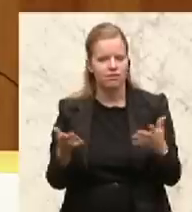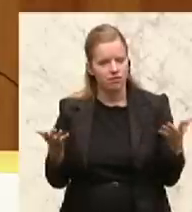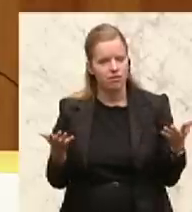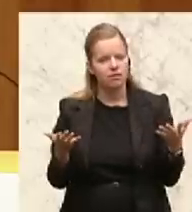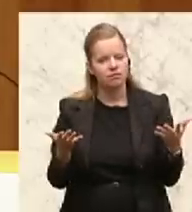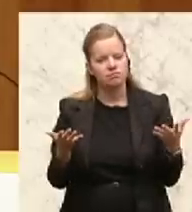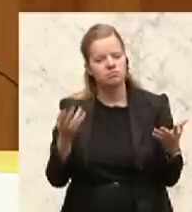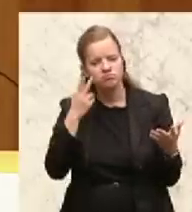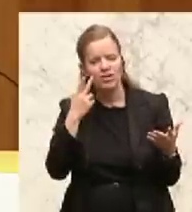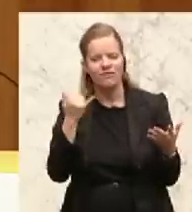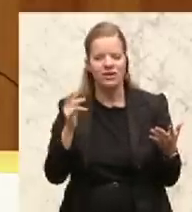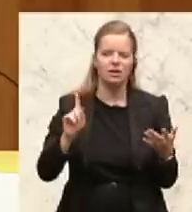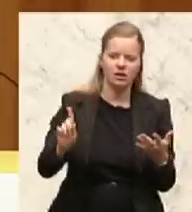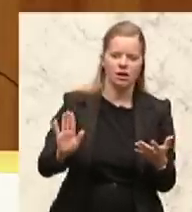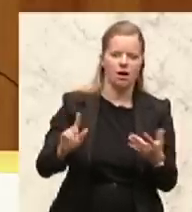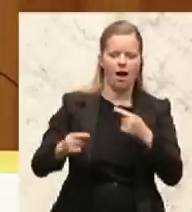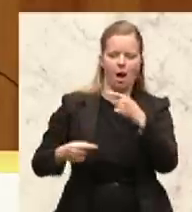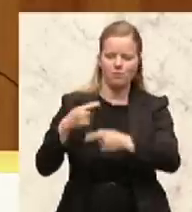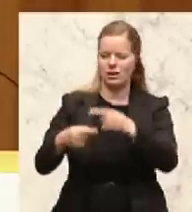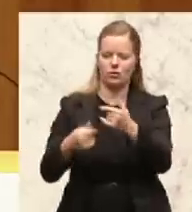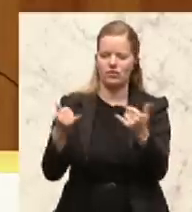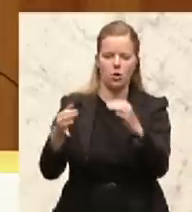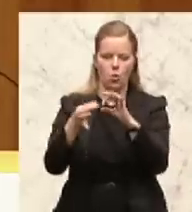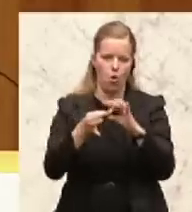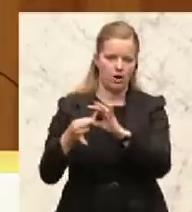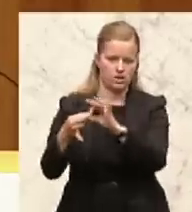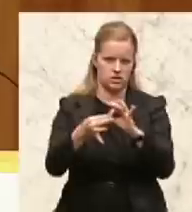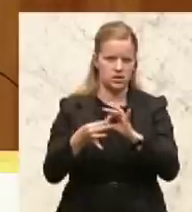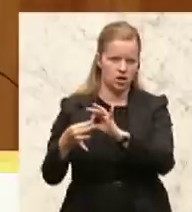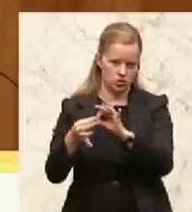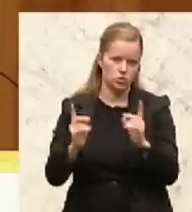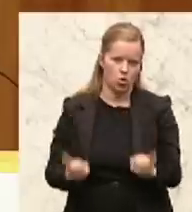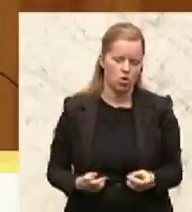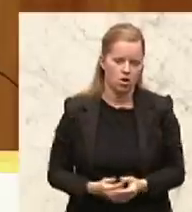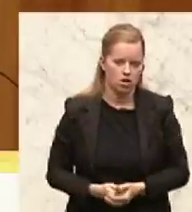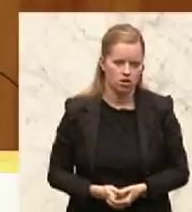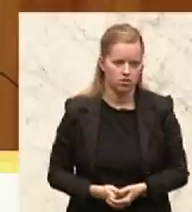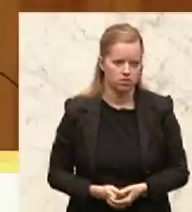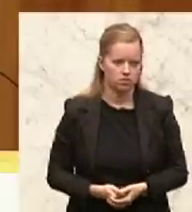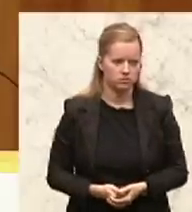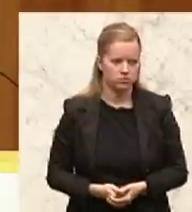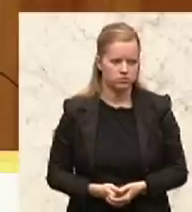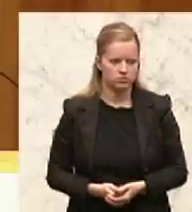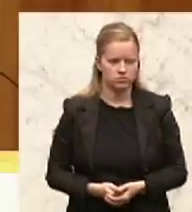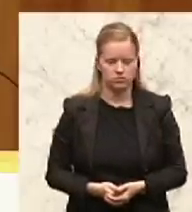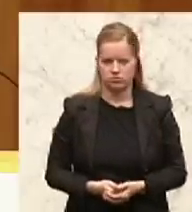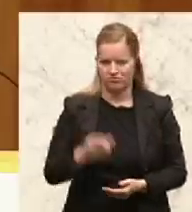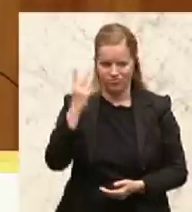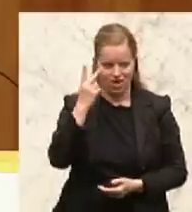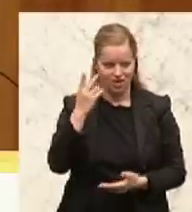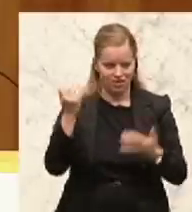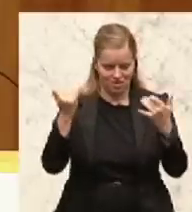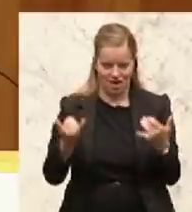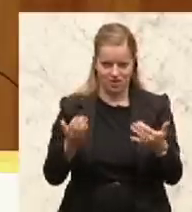Sie sie organisieren oder zumindest organisieren sollten. Natürlich ist es so, dass jedenfalls in der kurzen Frist, weil Sie das neulich da